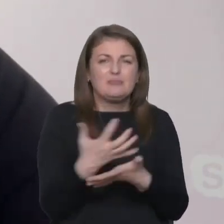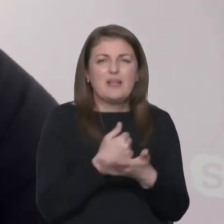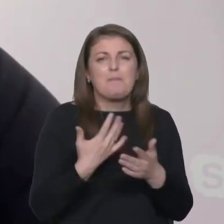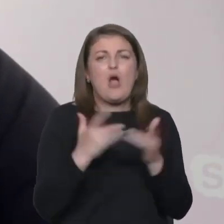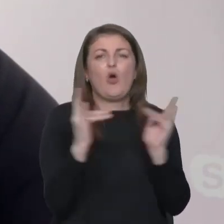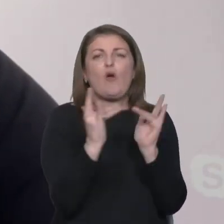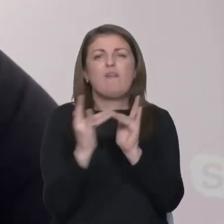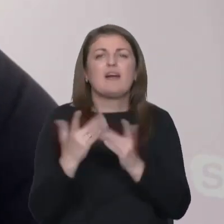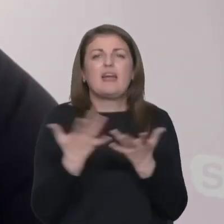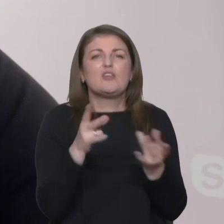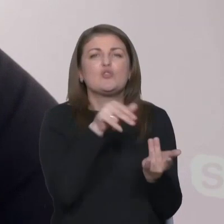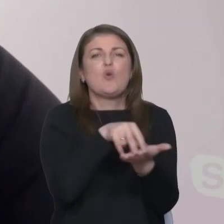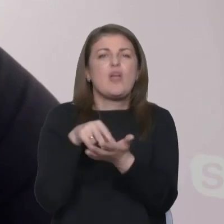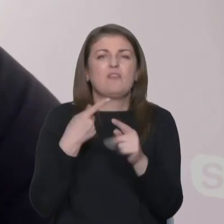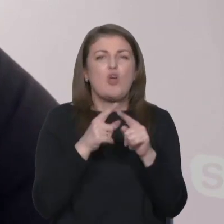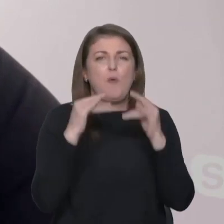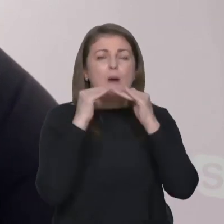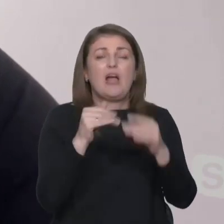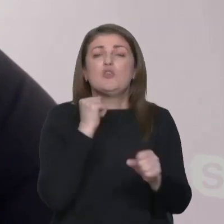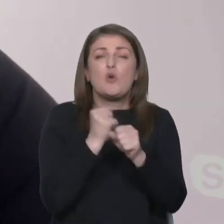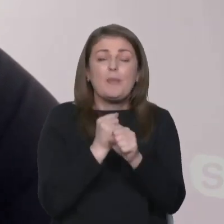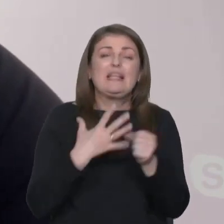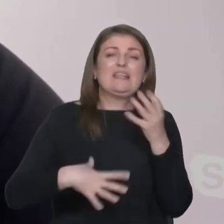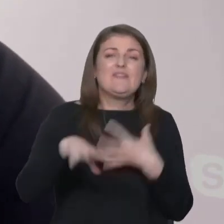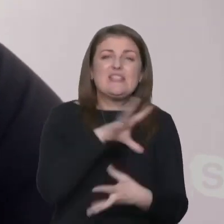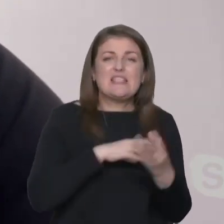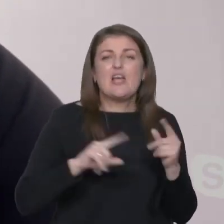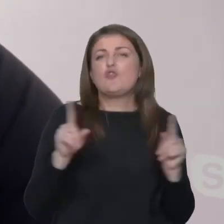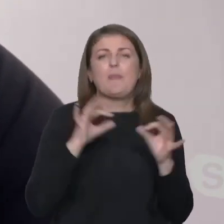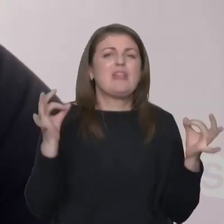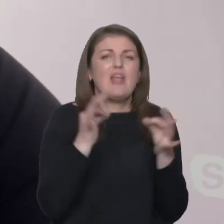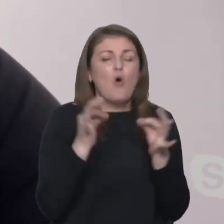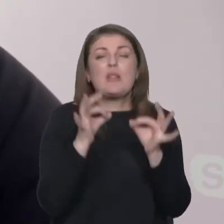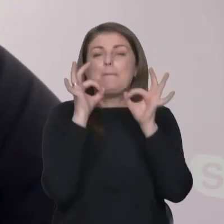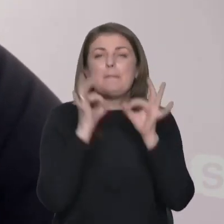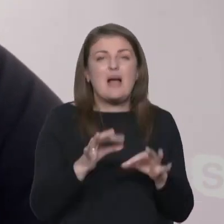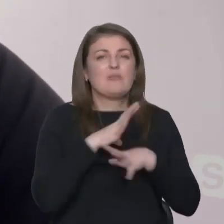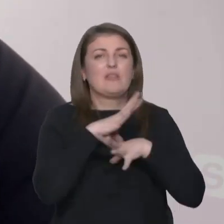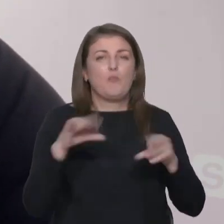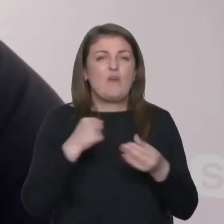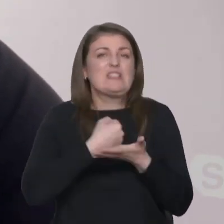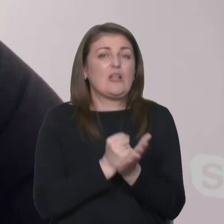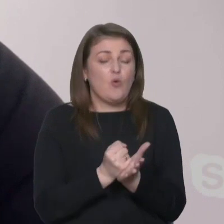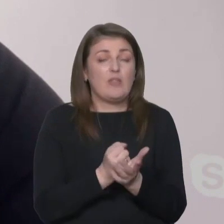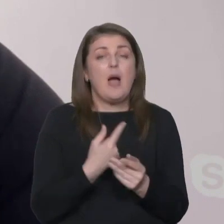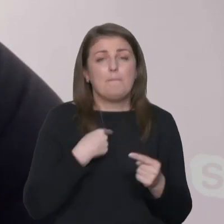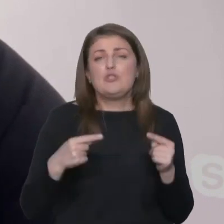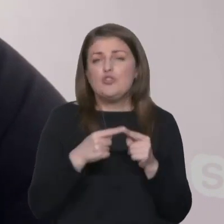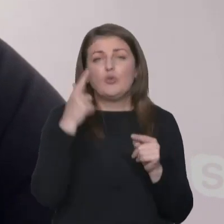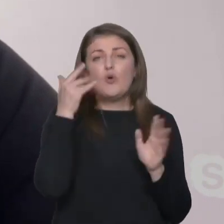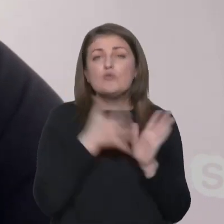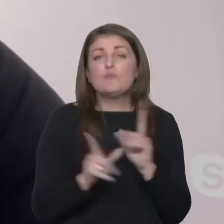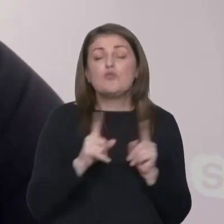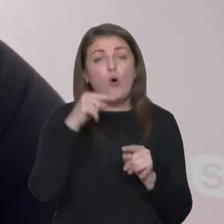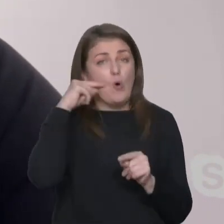кроваті, які стояли в цьому бараку. Тобто зробили все, щоб ніколи правда не була встановлена. І ми чітко розуміємо, що